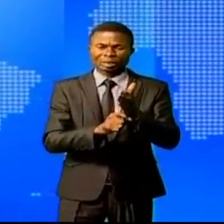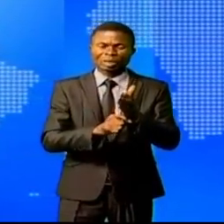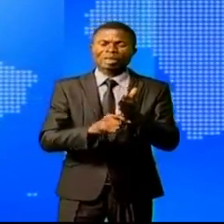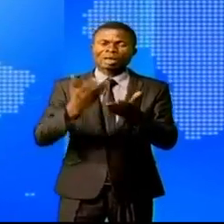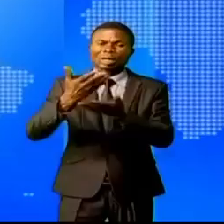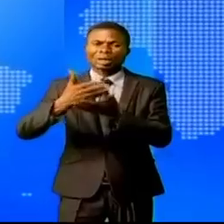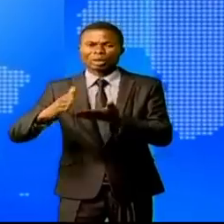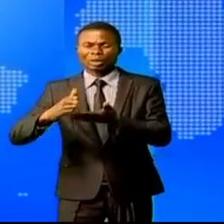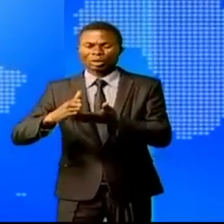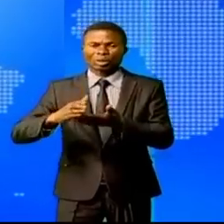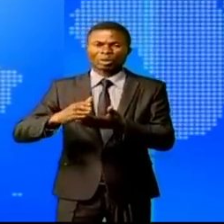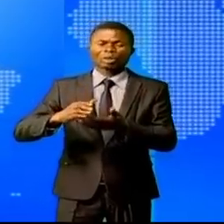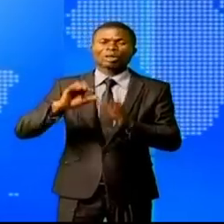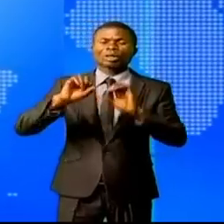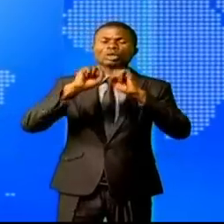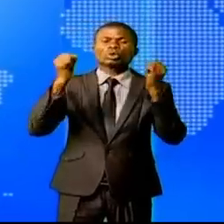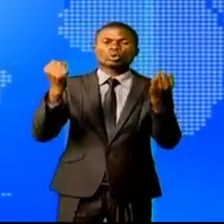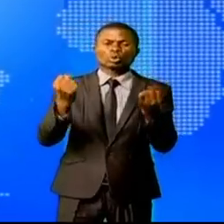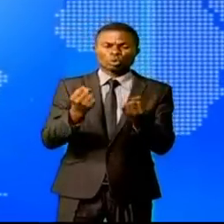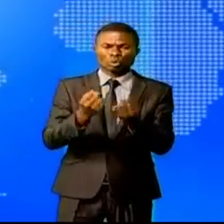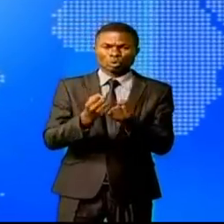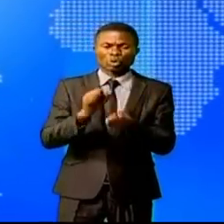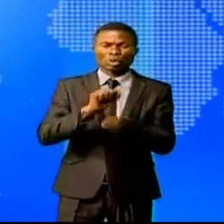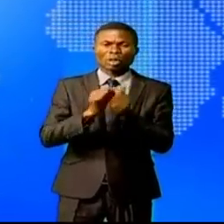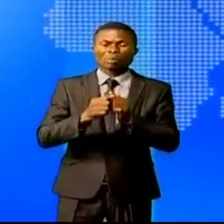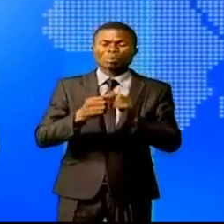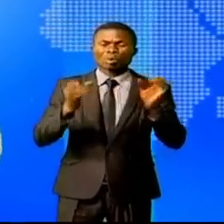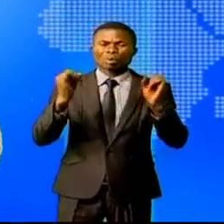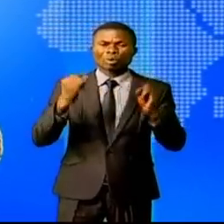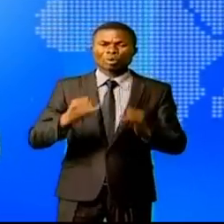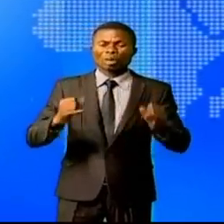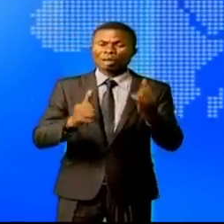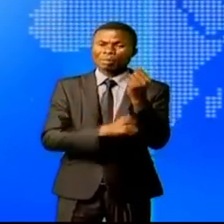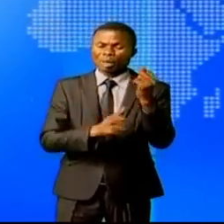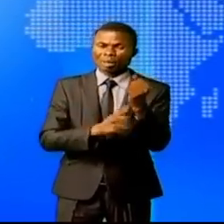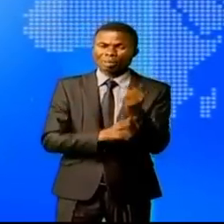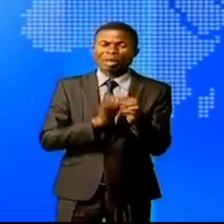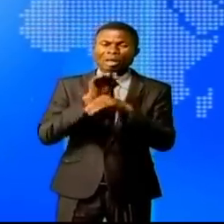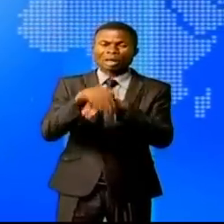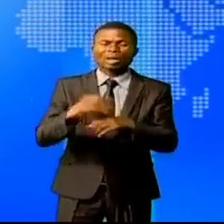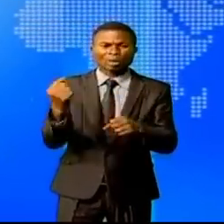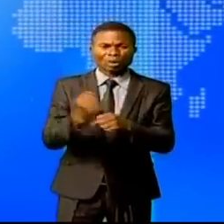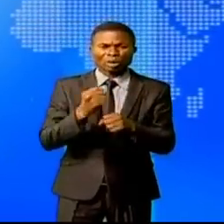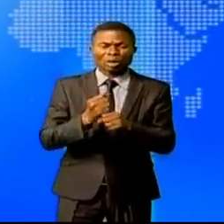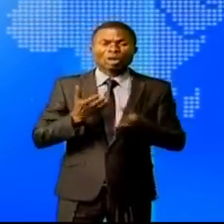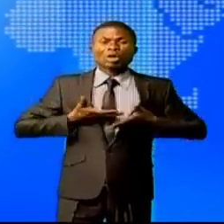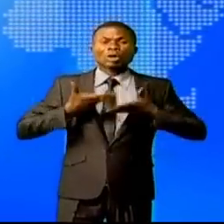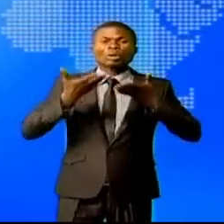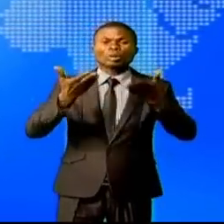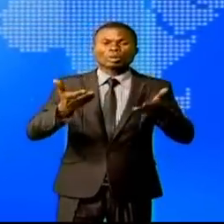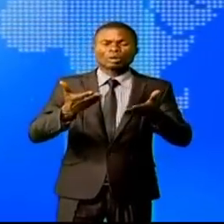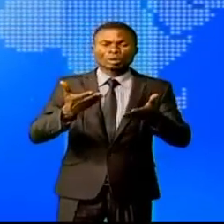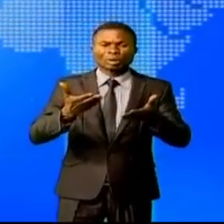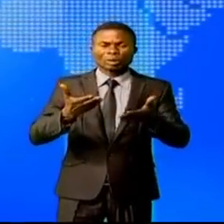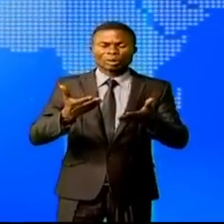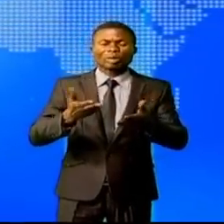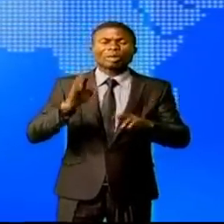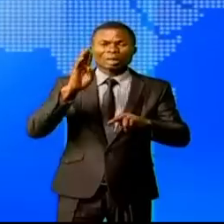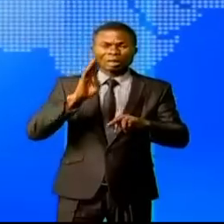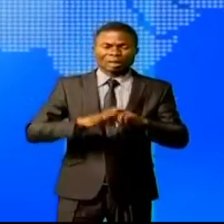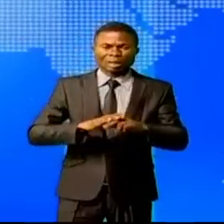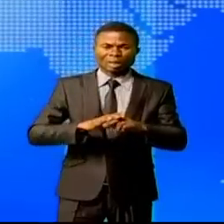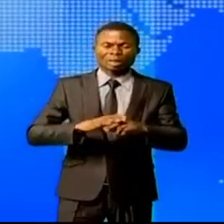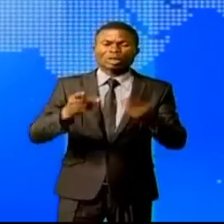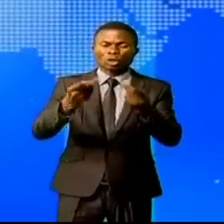de la couverture sociale au secteur informel. Les participants aux travaux ont aussi proposé la mise sur pied d'un cadre